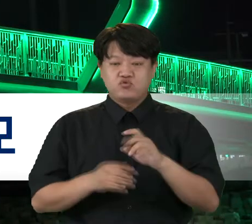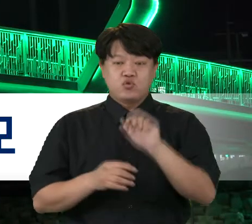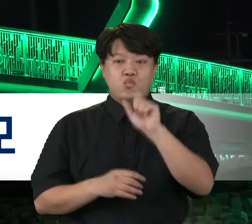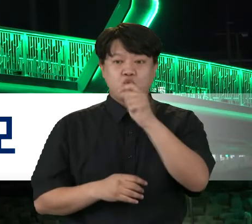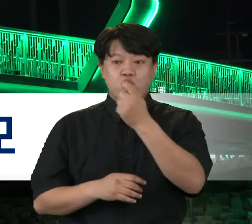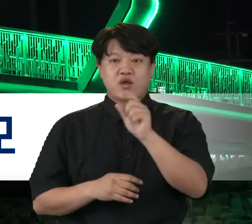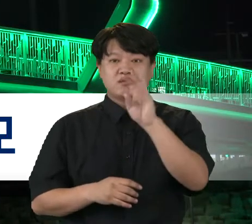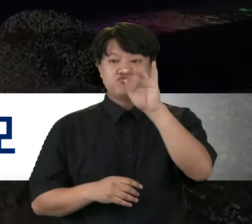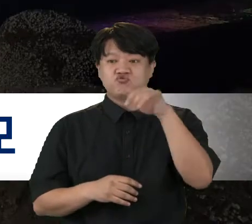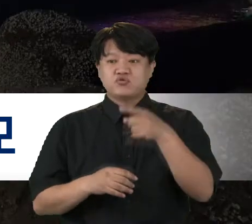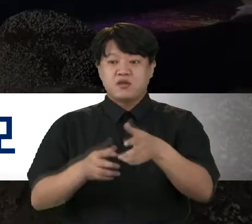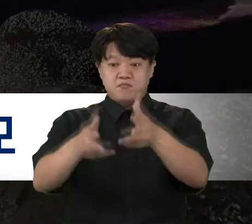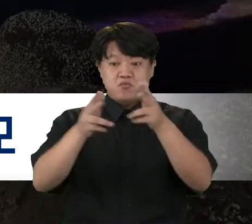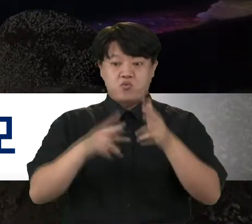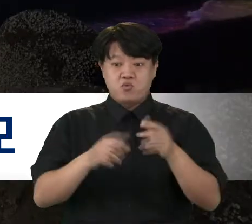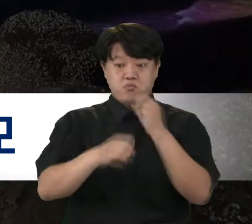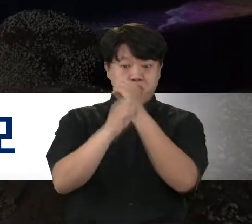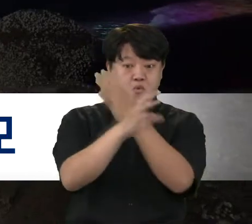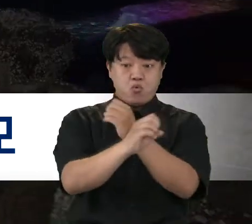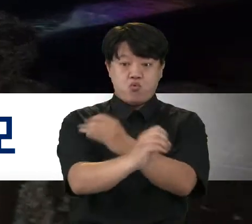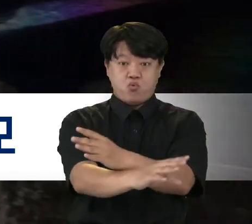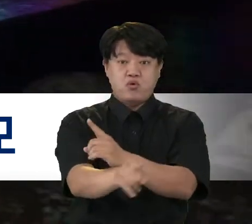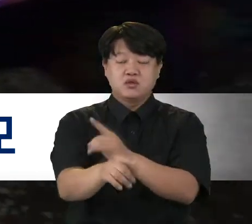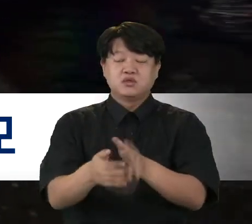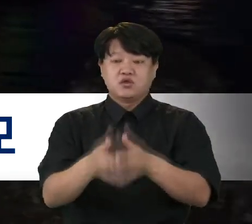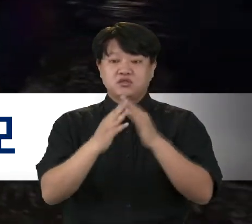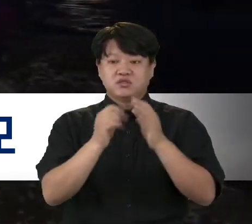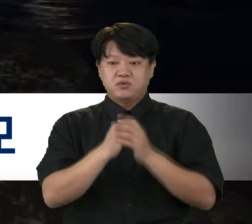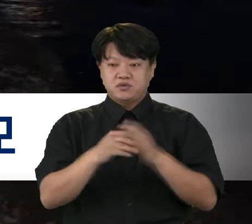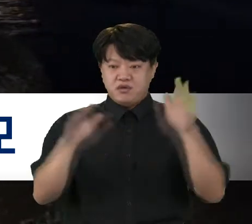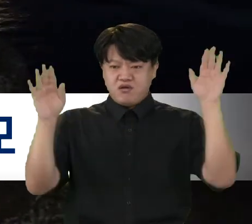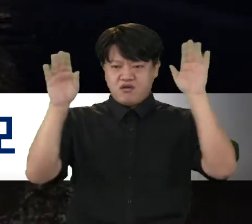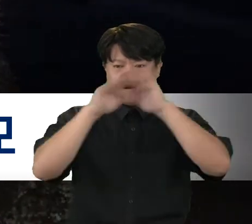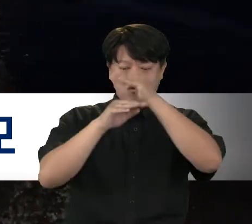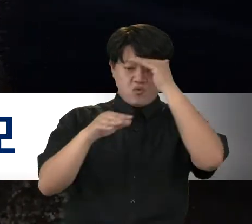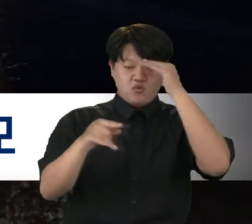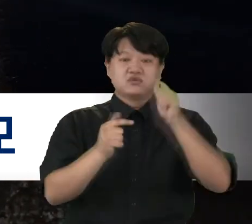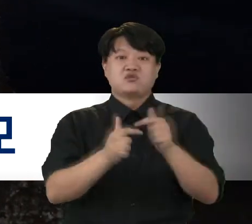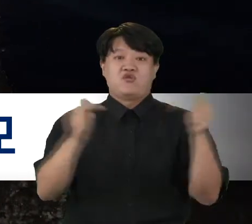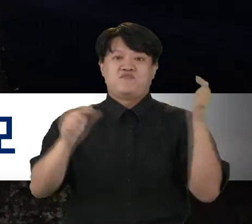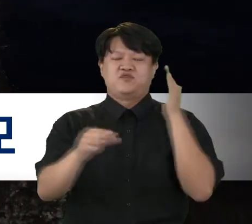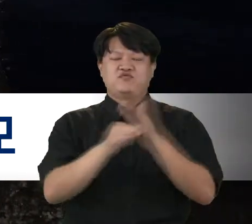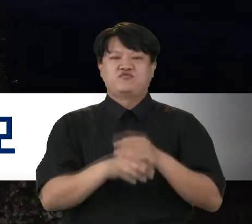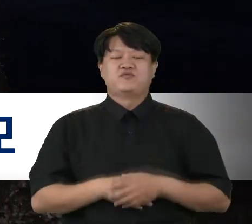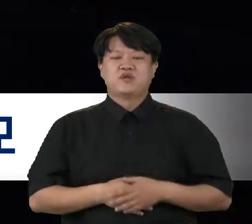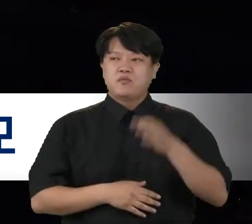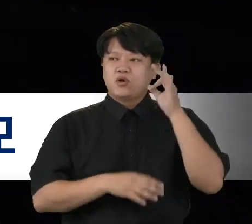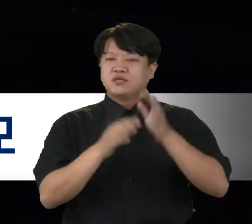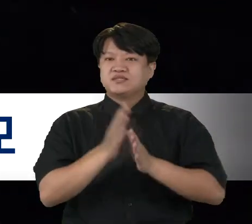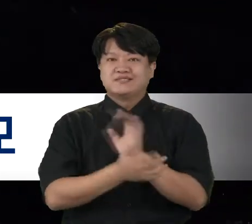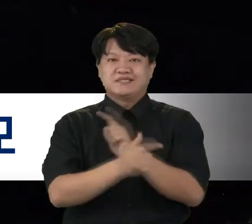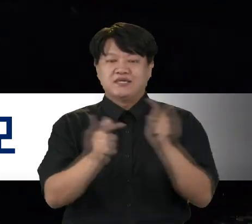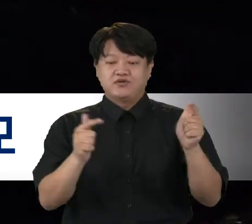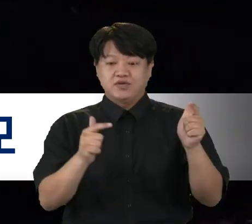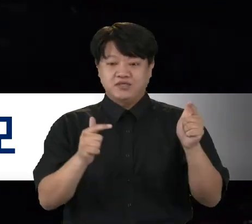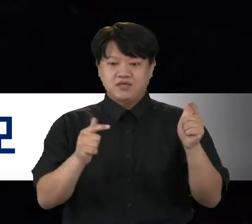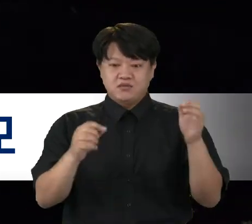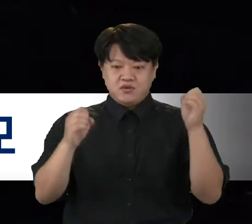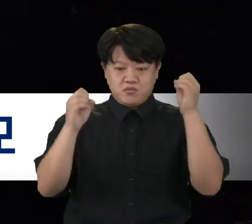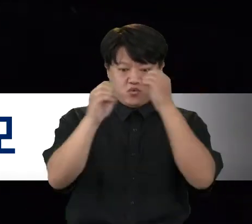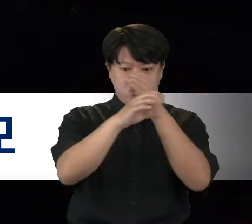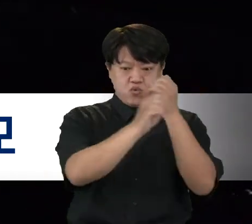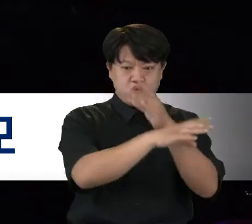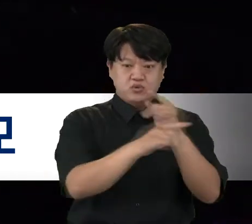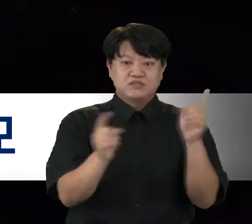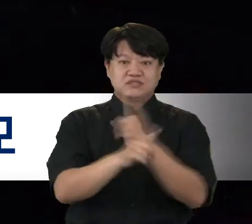또 시는 구룡포 관풍대의 교량에도 경관 조명을 설치하며 포항시의 야경 명소를 넓혀가고 있습니다. 포항시는